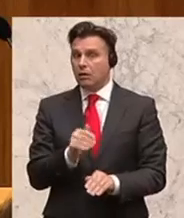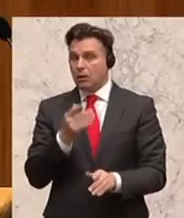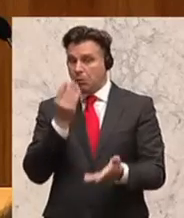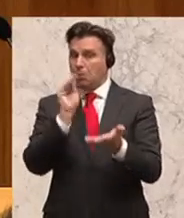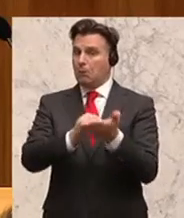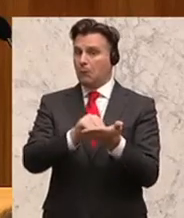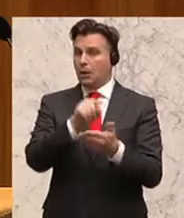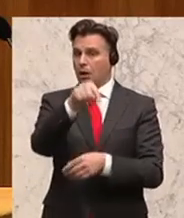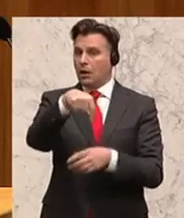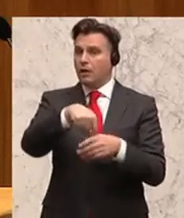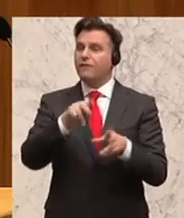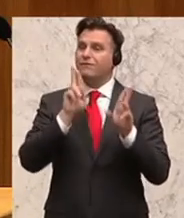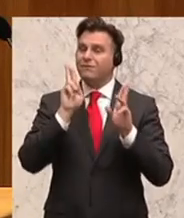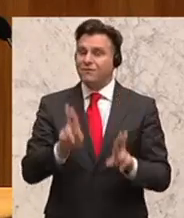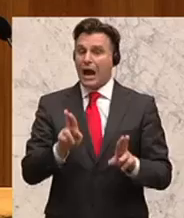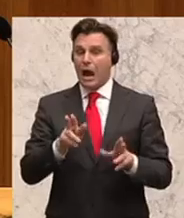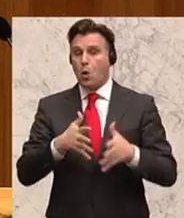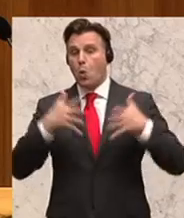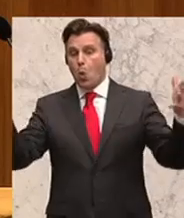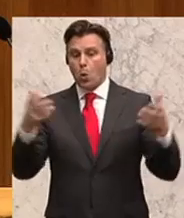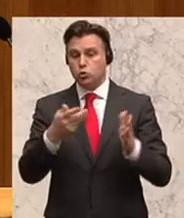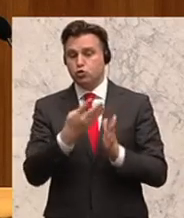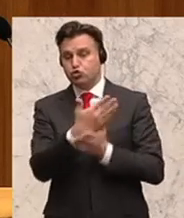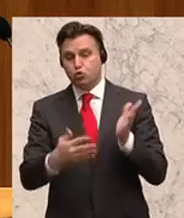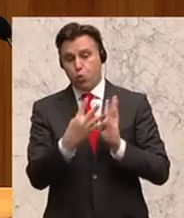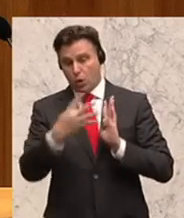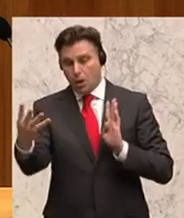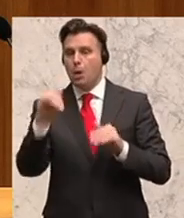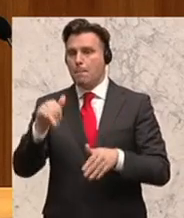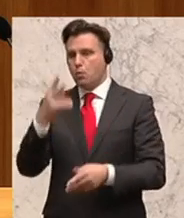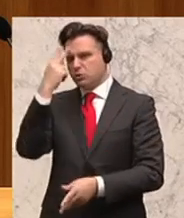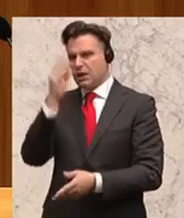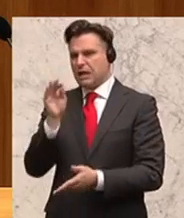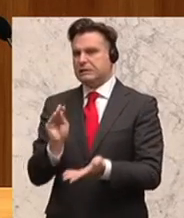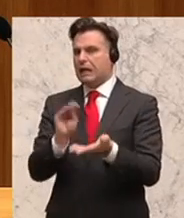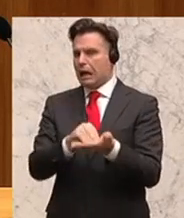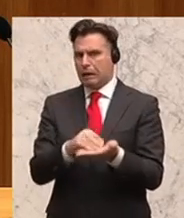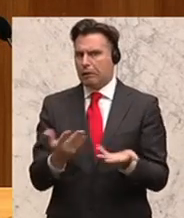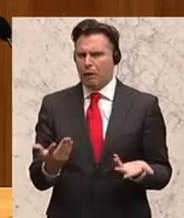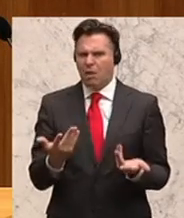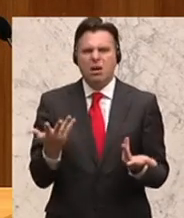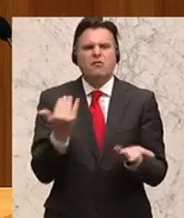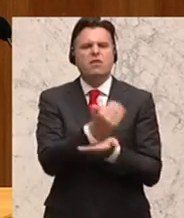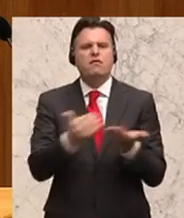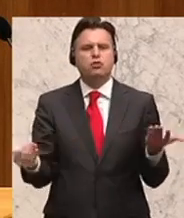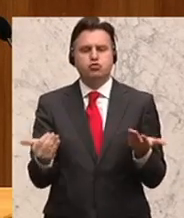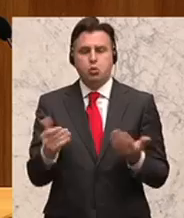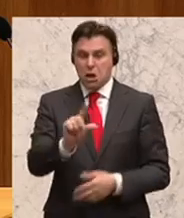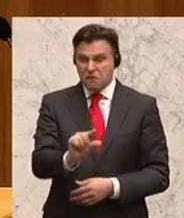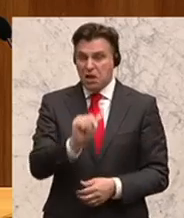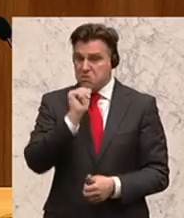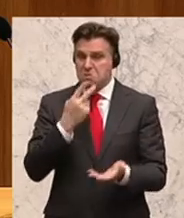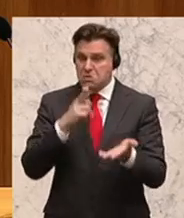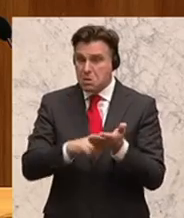müssen, wenn da drinnen erhebliche Mengen gelagert werden. Was eine erhebliche Menge im Detail ist, wird aber im Gesetz nicht